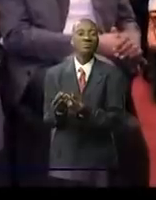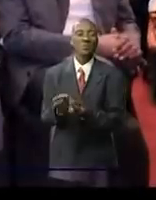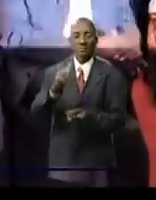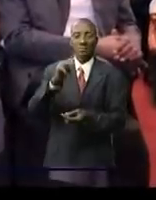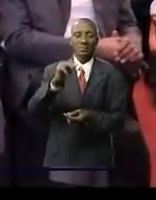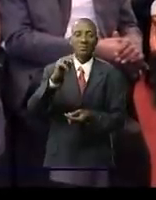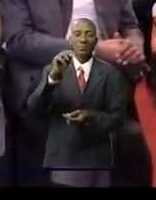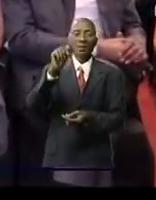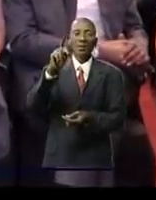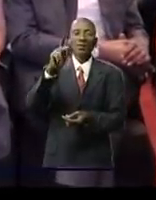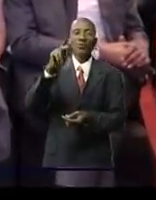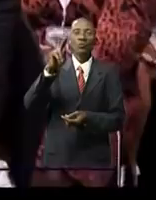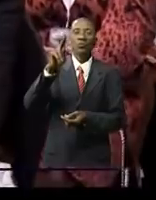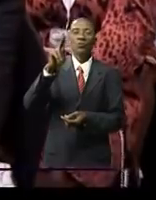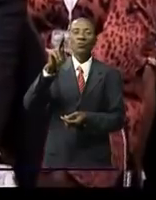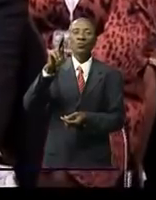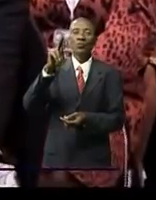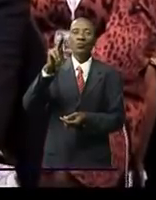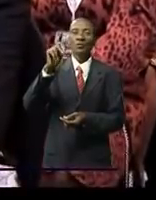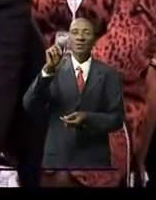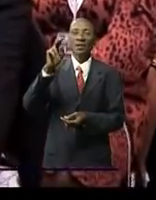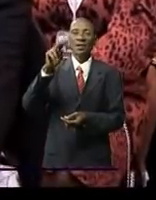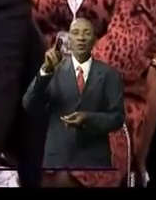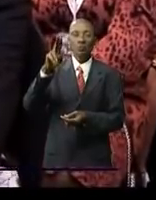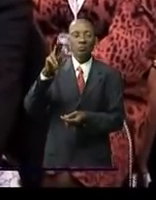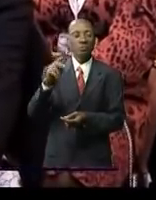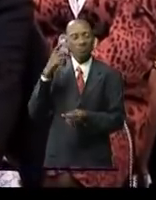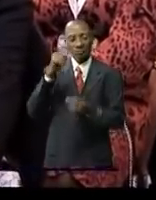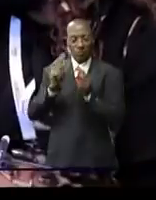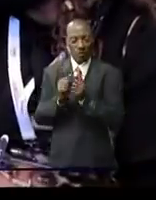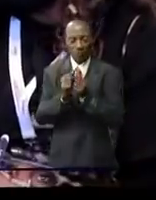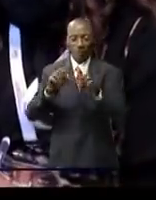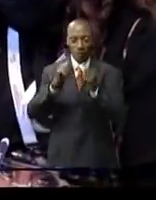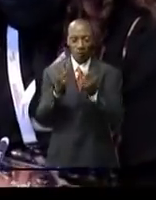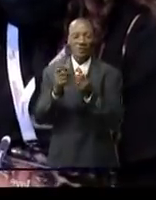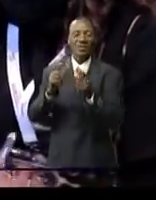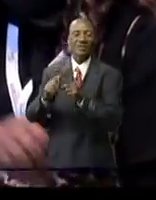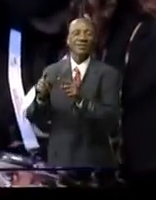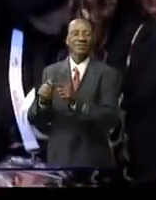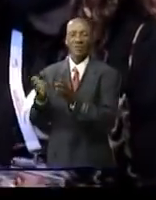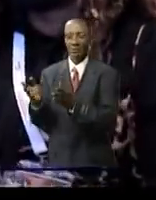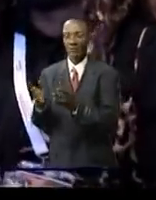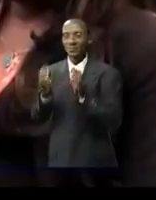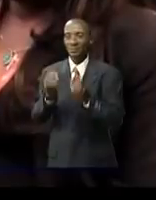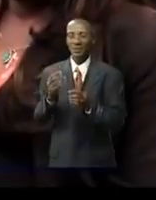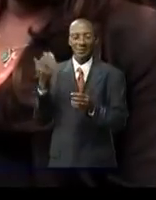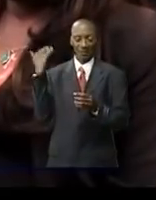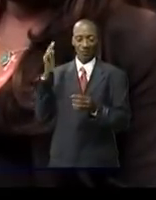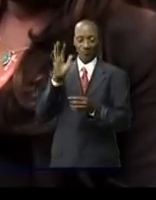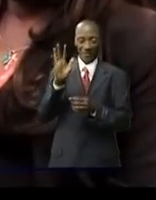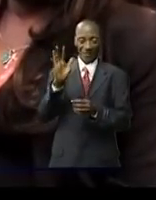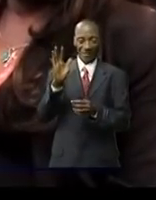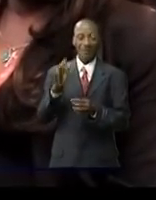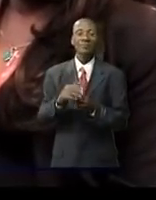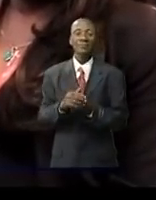pour booster et accompagner les entreprises cette première édition lancée ce vendredi 22 octobre 2021 à